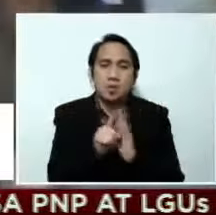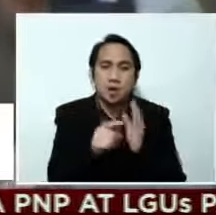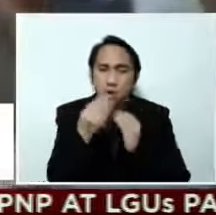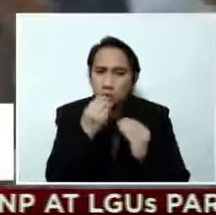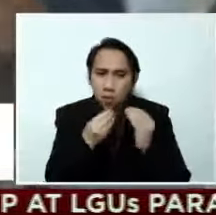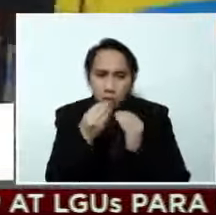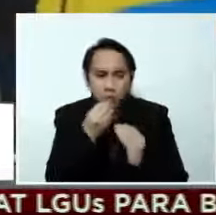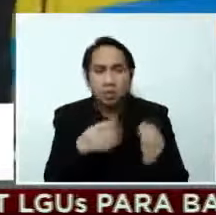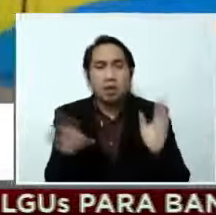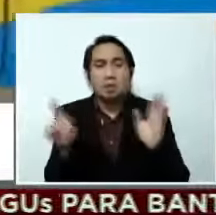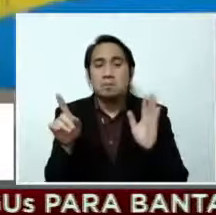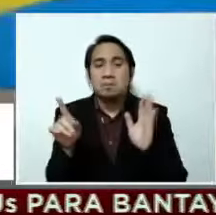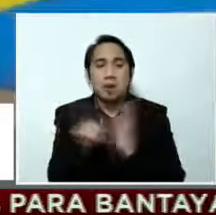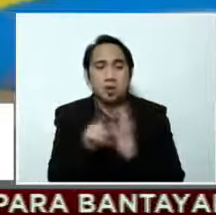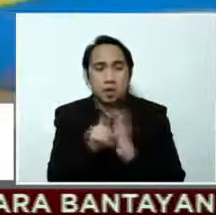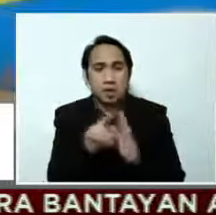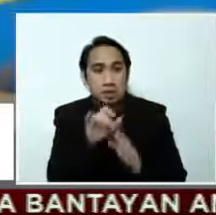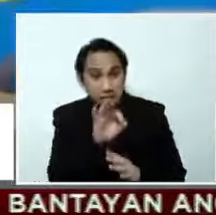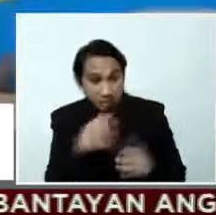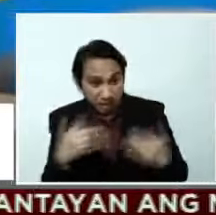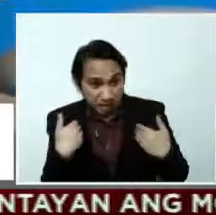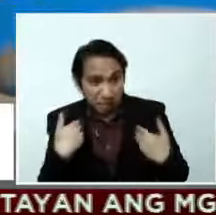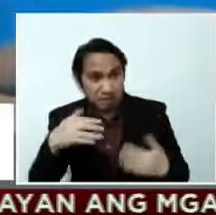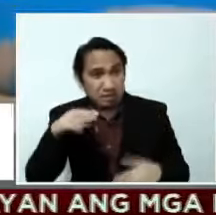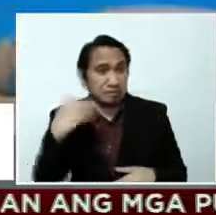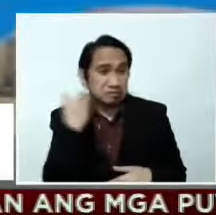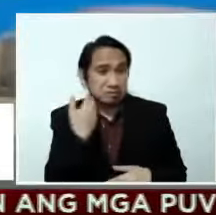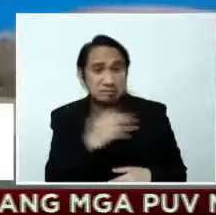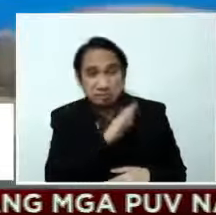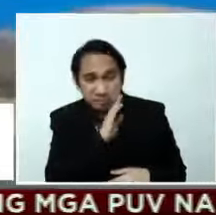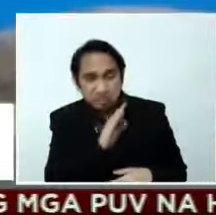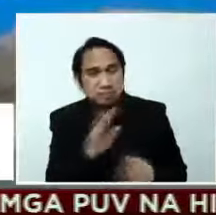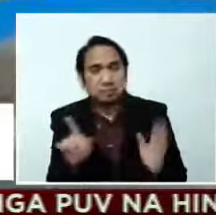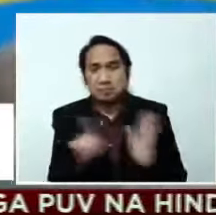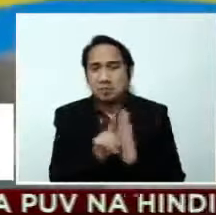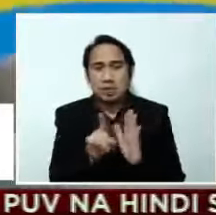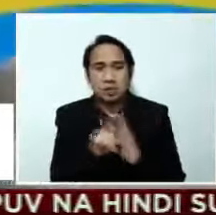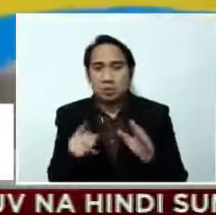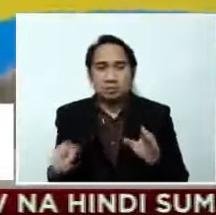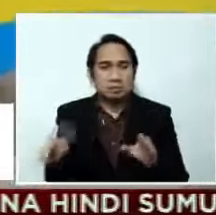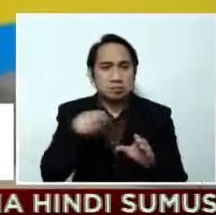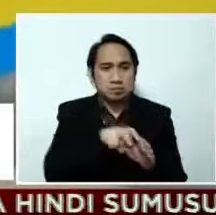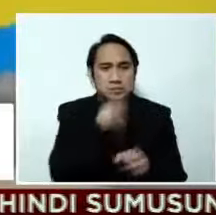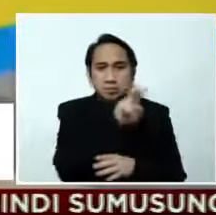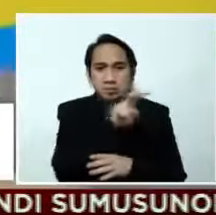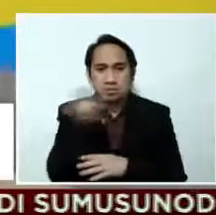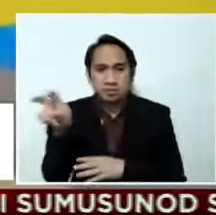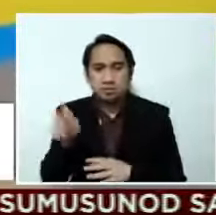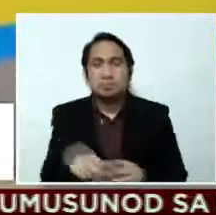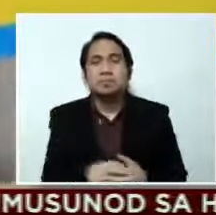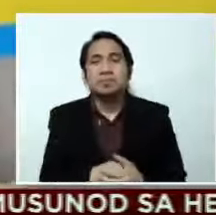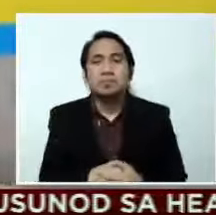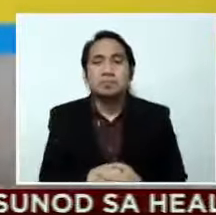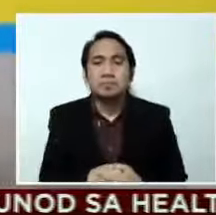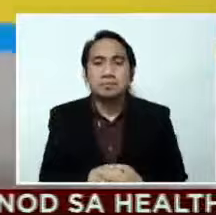rin sumakay ang sinumang may sintomas ng COVID-19. Jackie Manabat, ABS-CBN News.